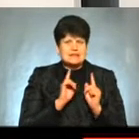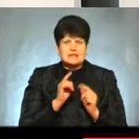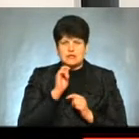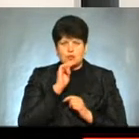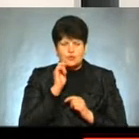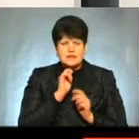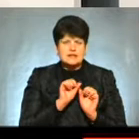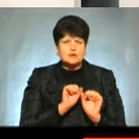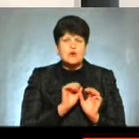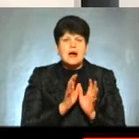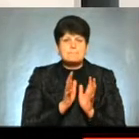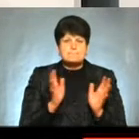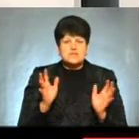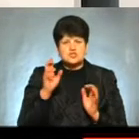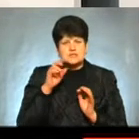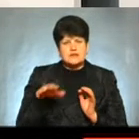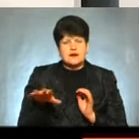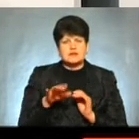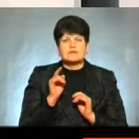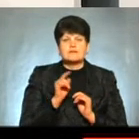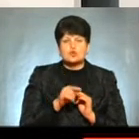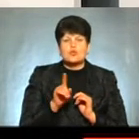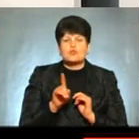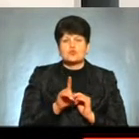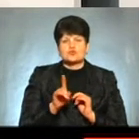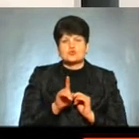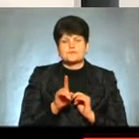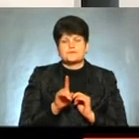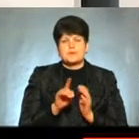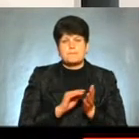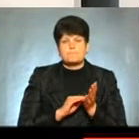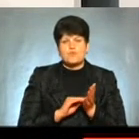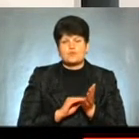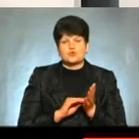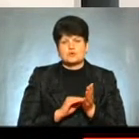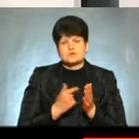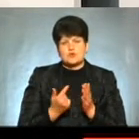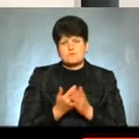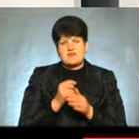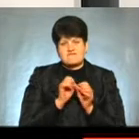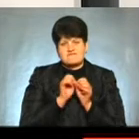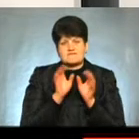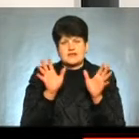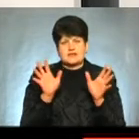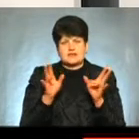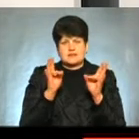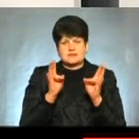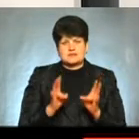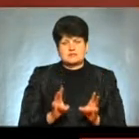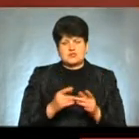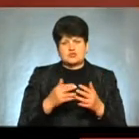більшість країн від того, що повториться, оп'ять викид небезпечних